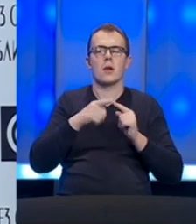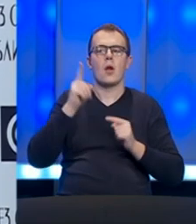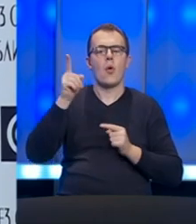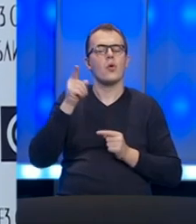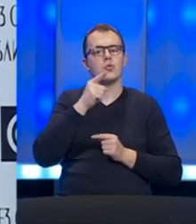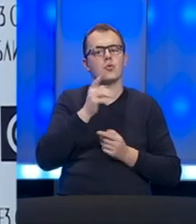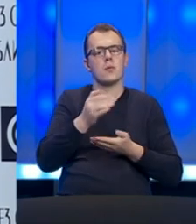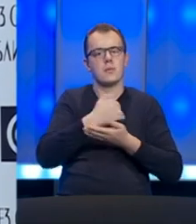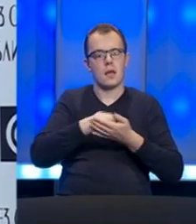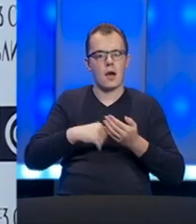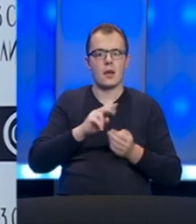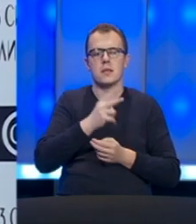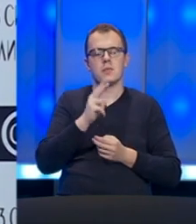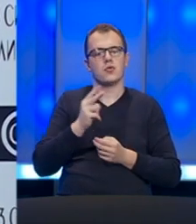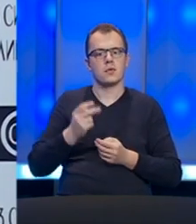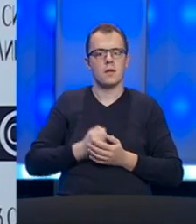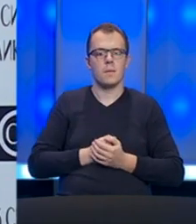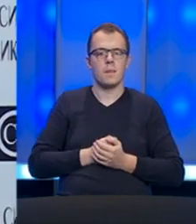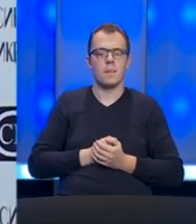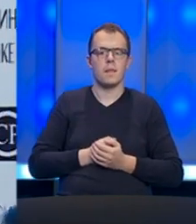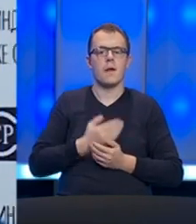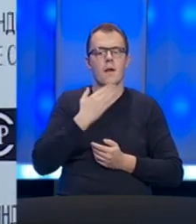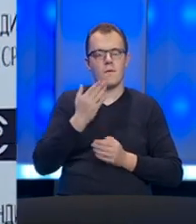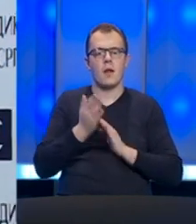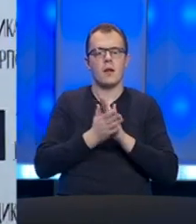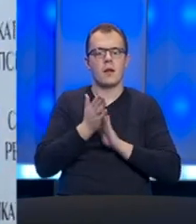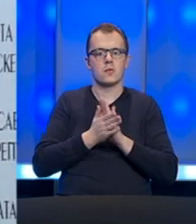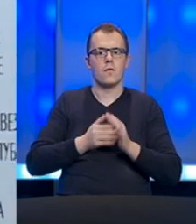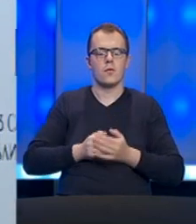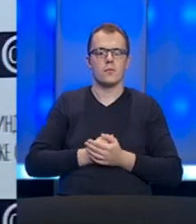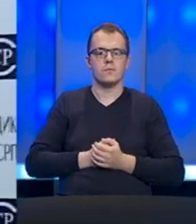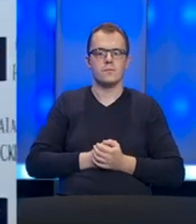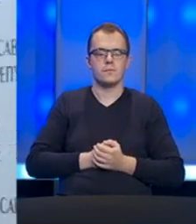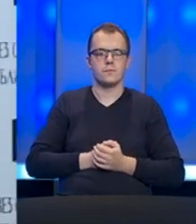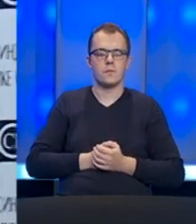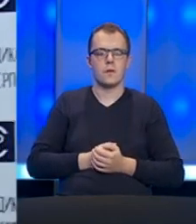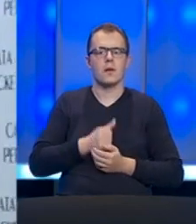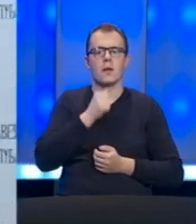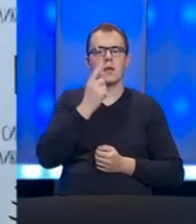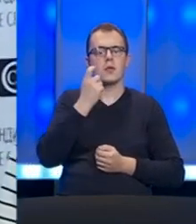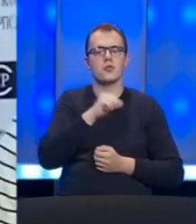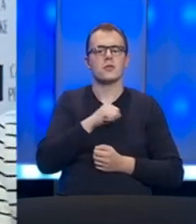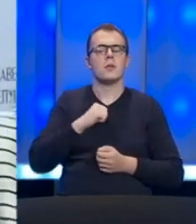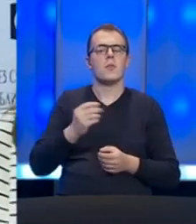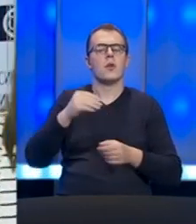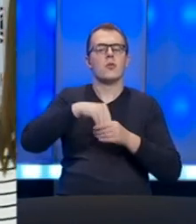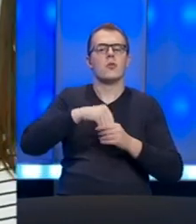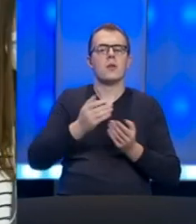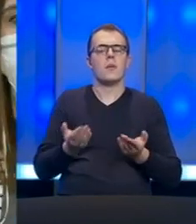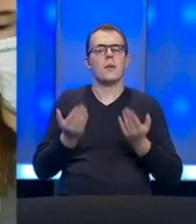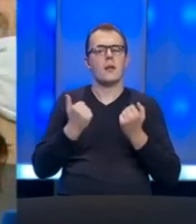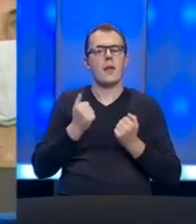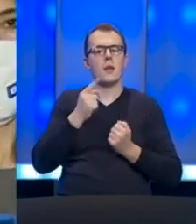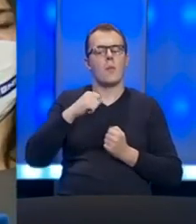dobi zaradili između ostalog. Evo gospođa Mišić, hvala na ovom razgovoru. Hvala. I još samo da dodam da je